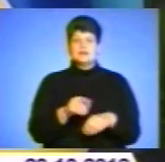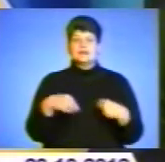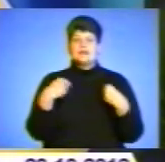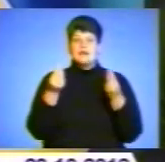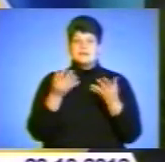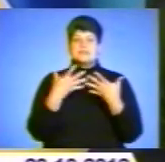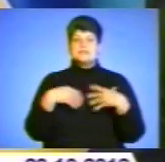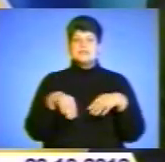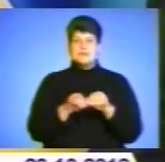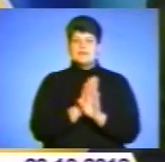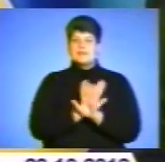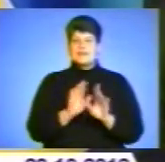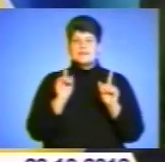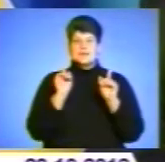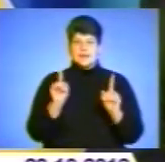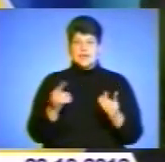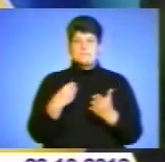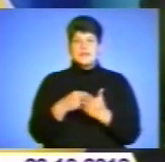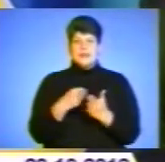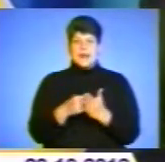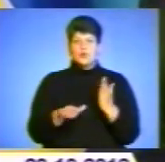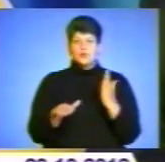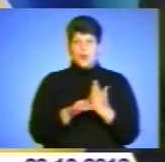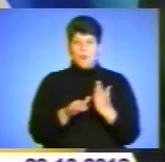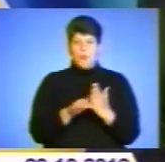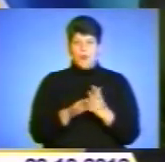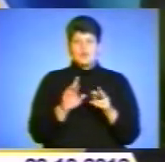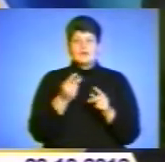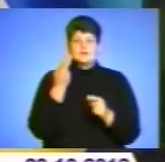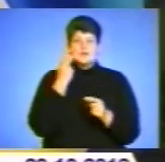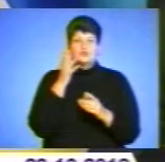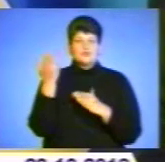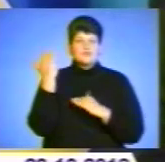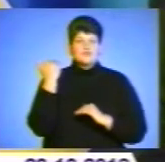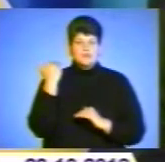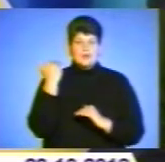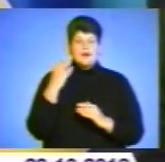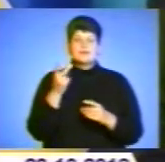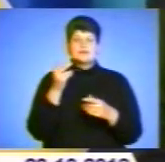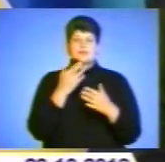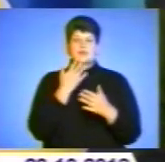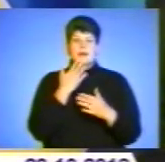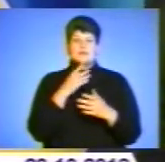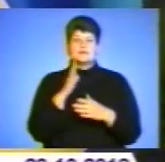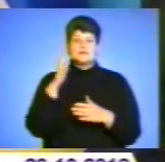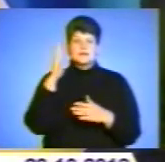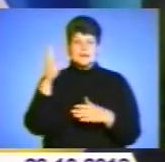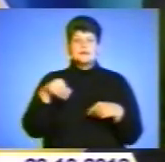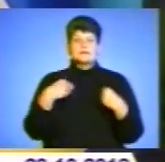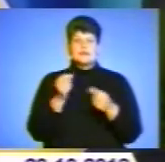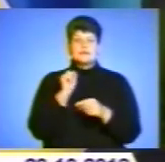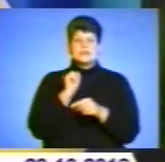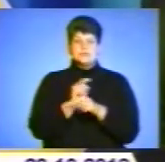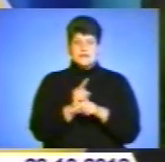сім'ї не тільки матеріальну допомогу, як це було завжди, національна стратегія ставить завдання